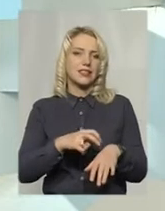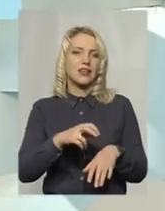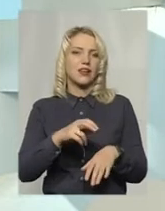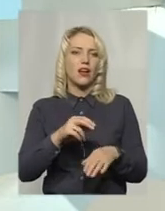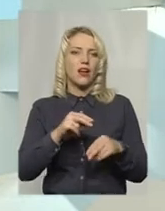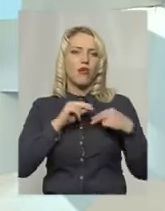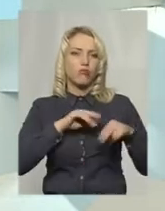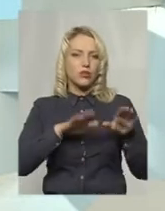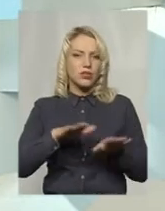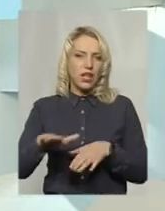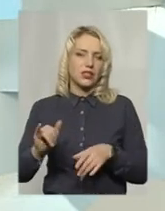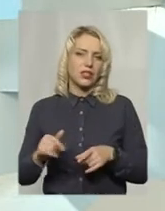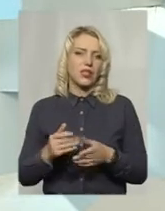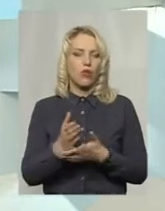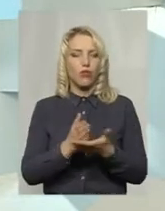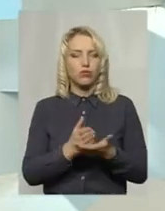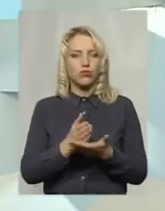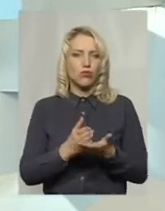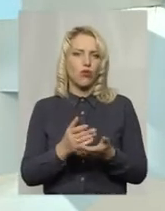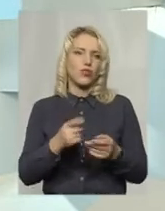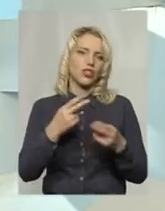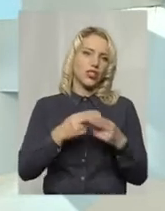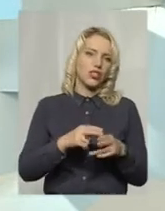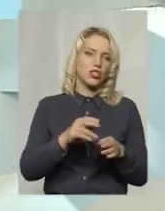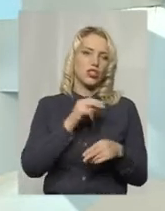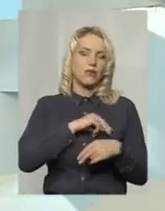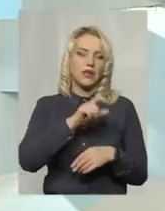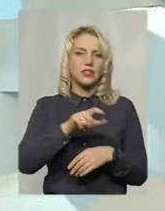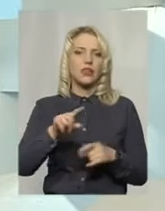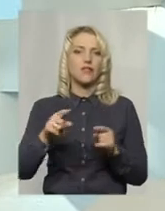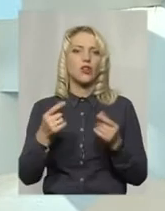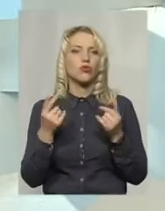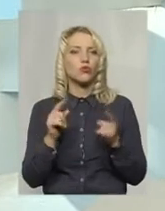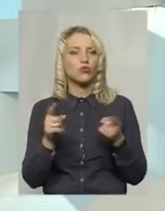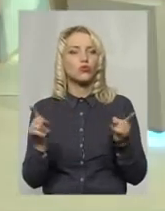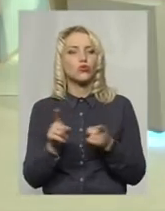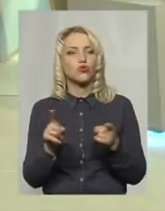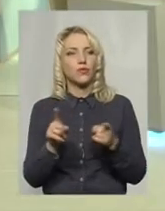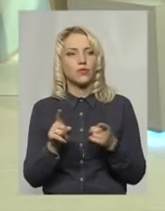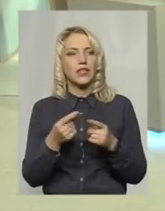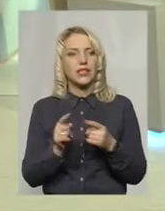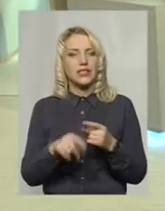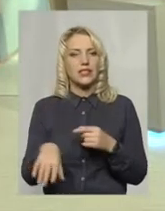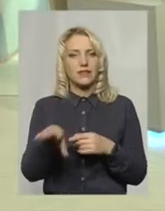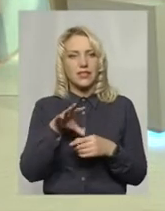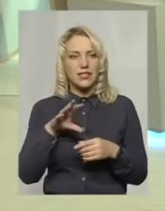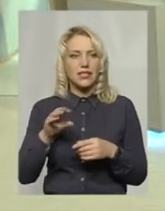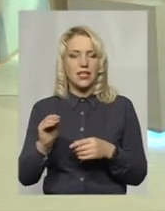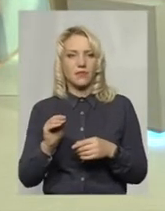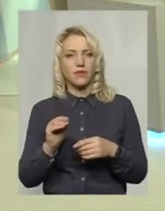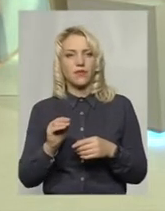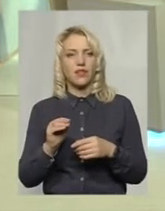навіть обслуговуючих, тобто технічних працівників, тому що це все воно в плані